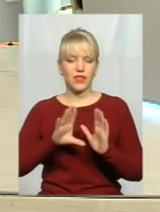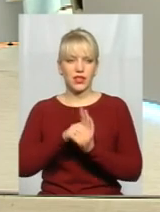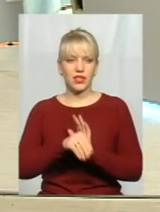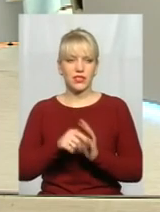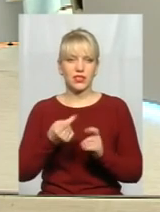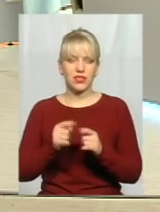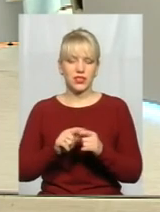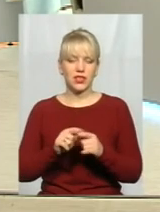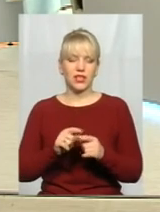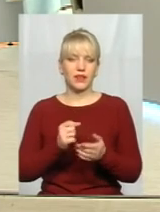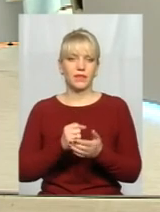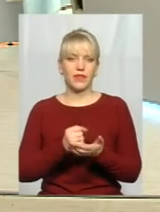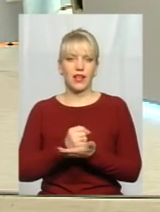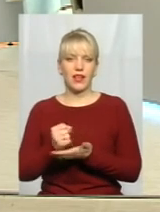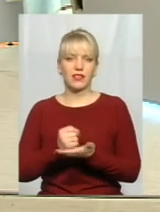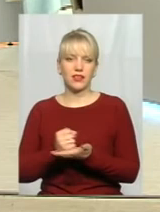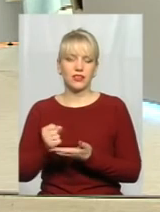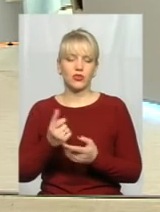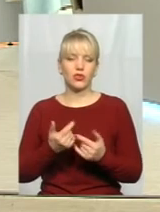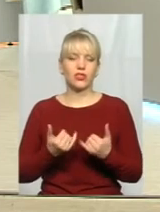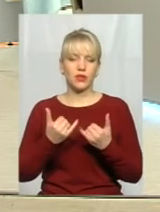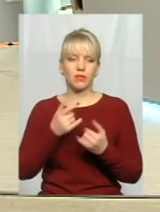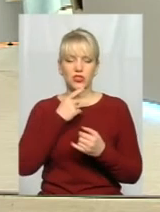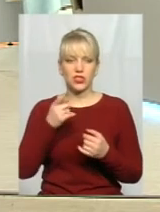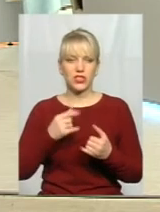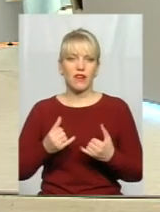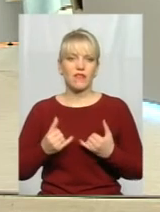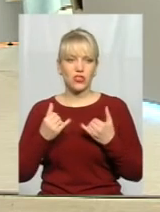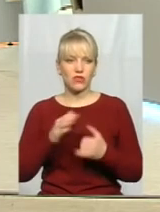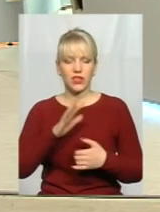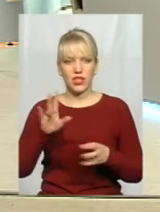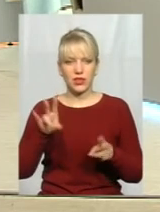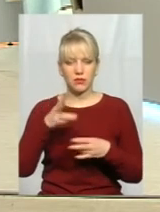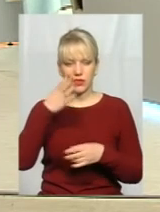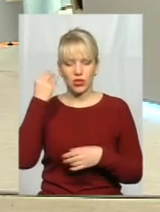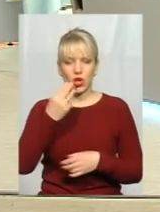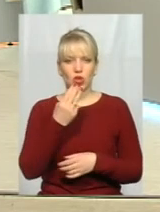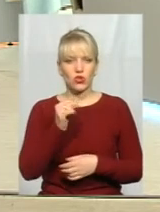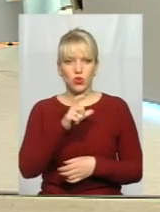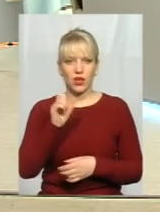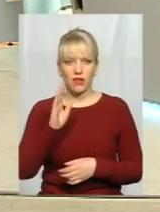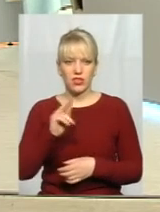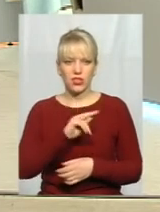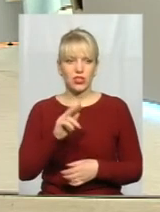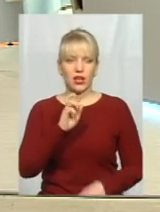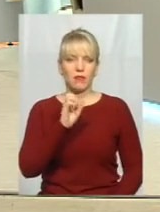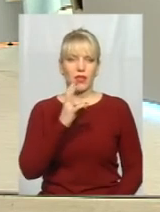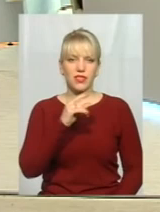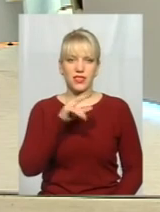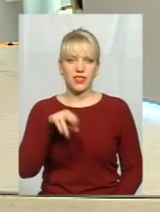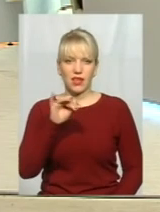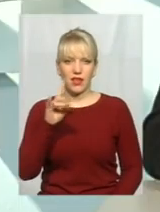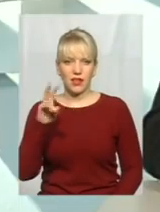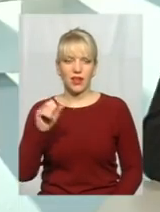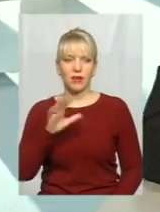кандидатури, скажімо так, на те, що під час вшанування. Але давайте не забувати, що і Роман Шухевич, і Степан Бандера були свого